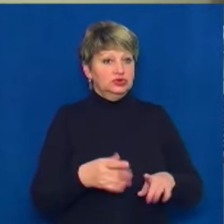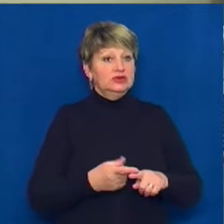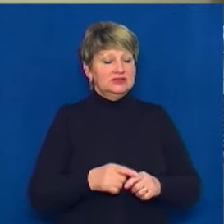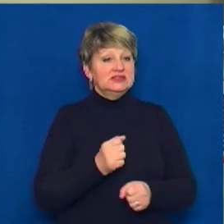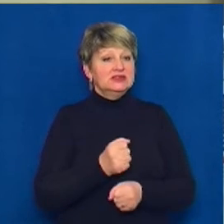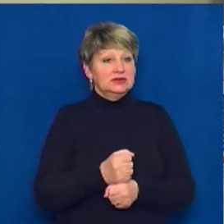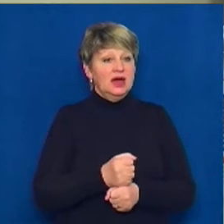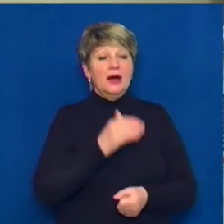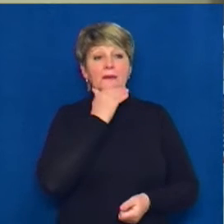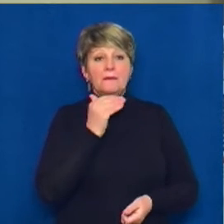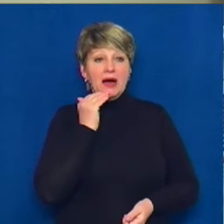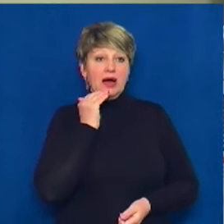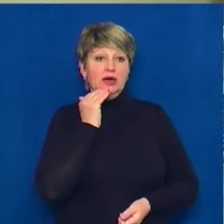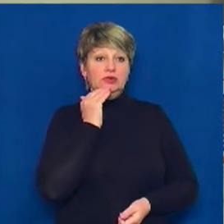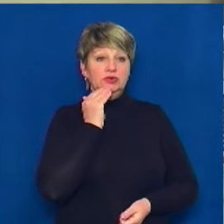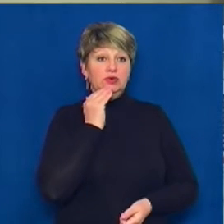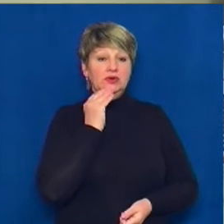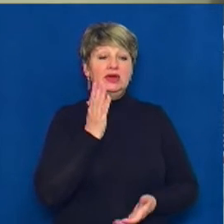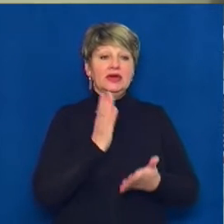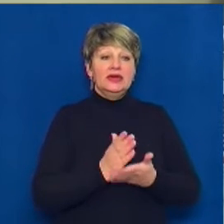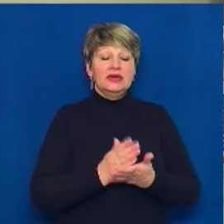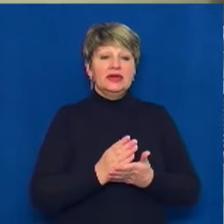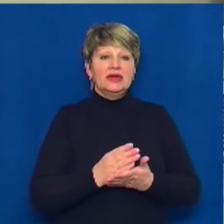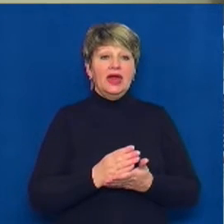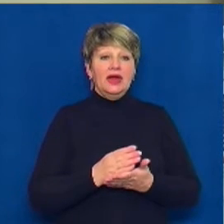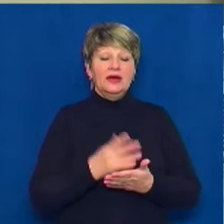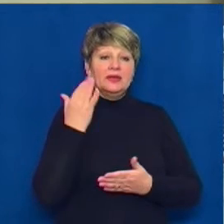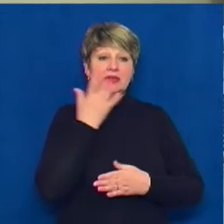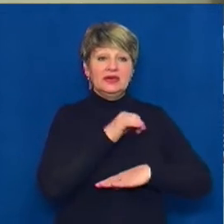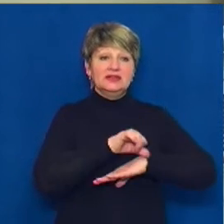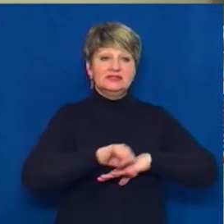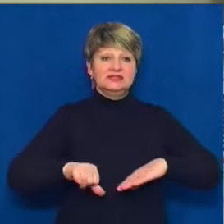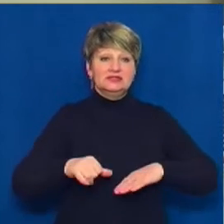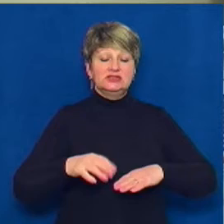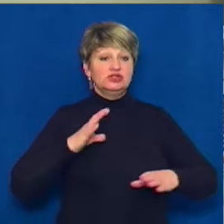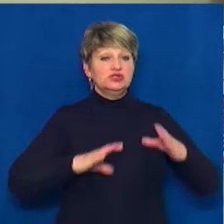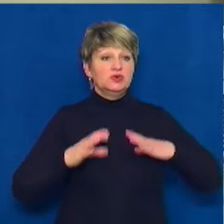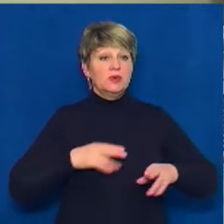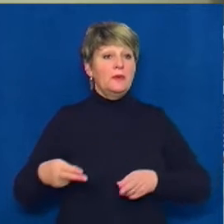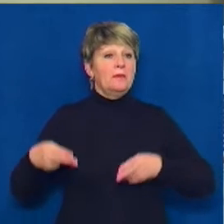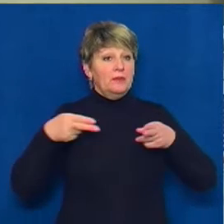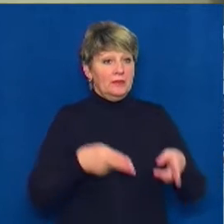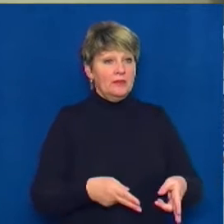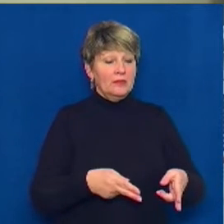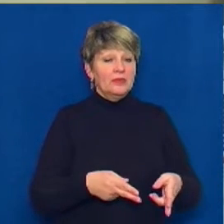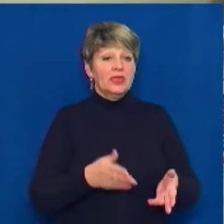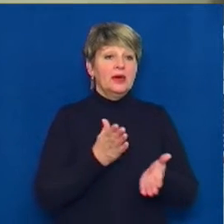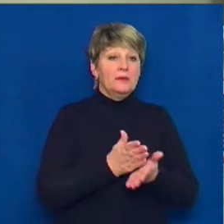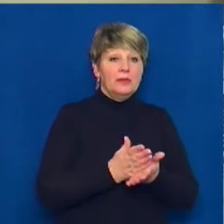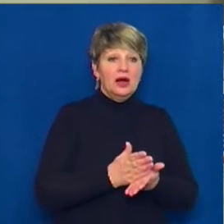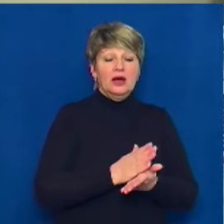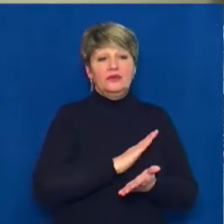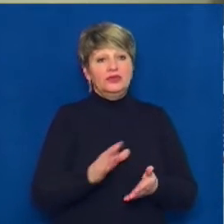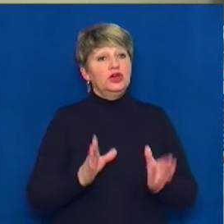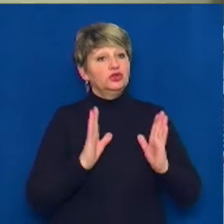багато іде міграція. І, скажімо, студент і молодь, вона має не тільки групи